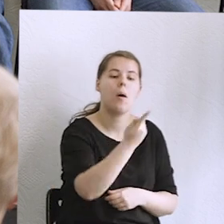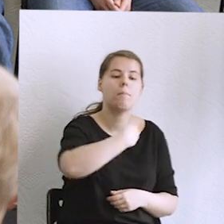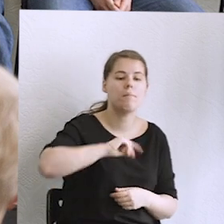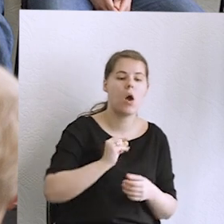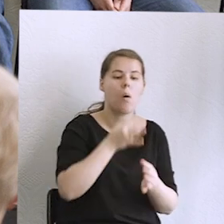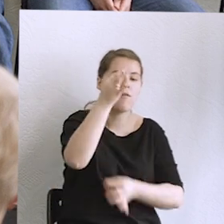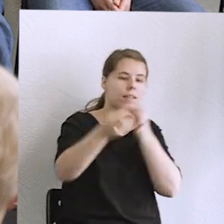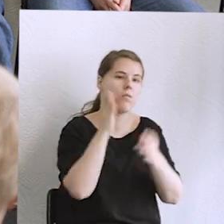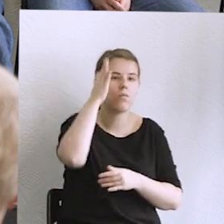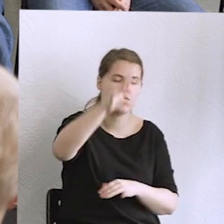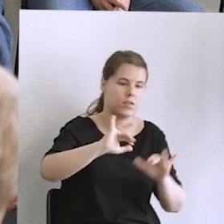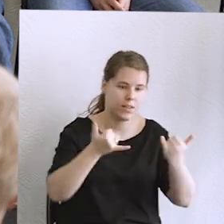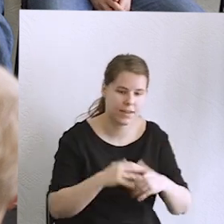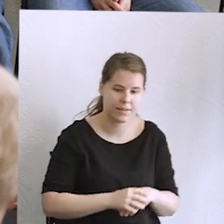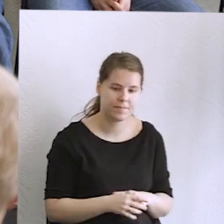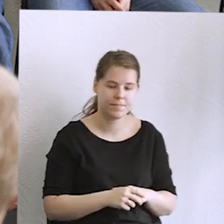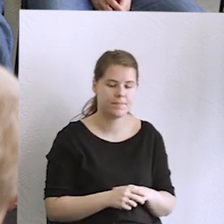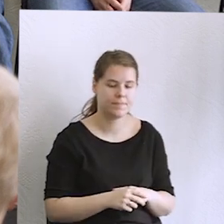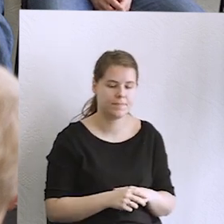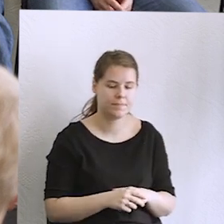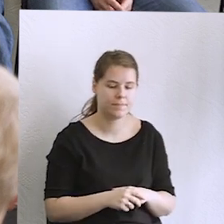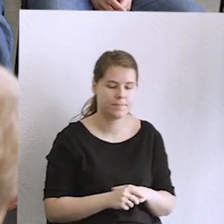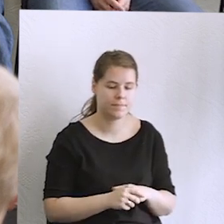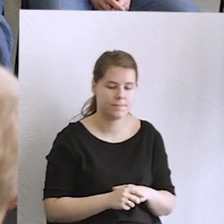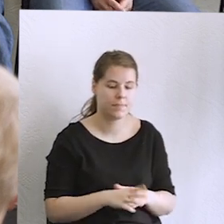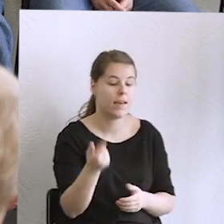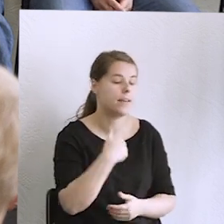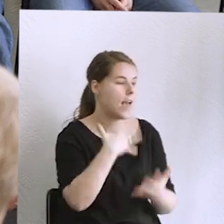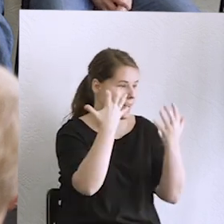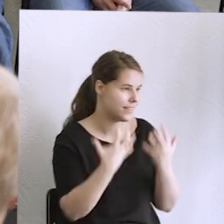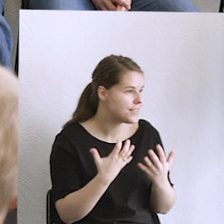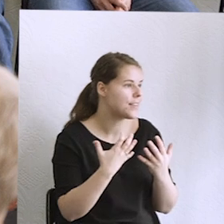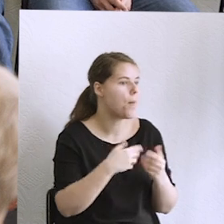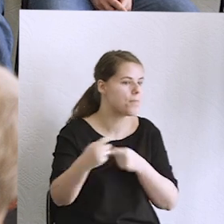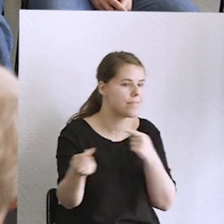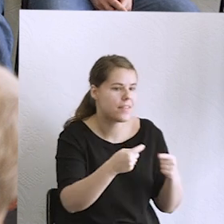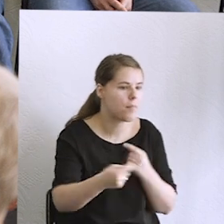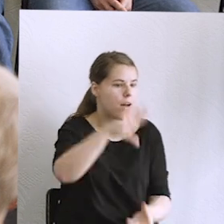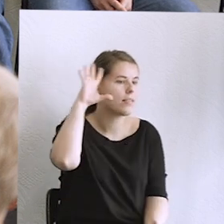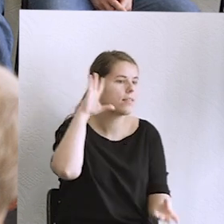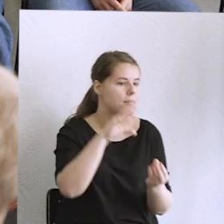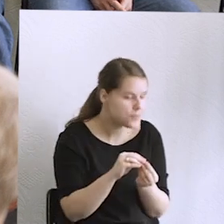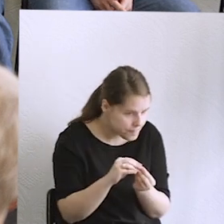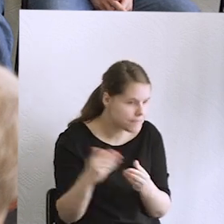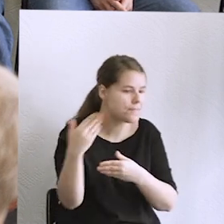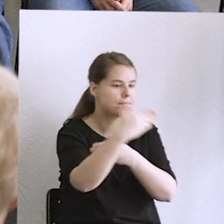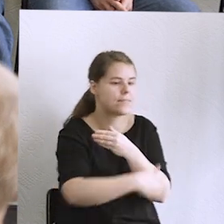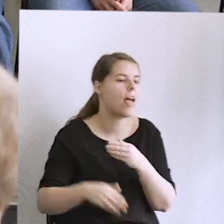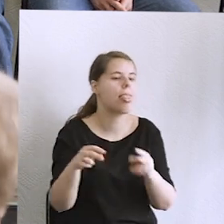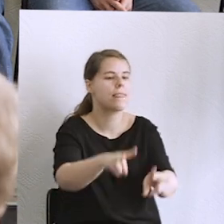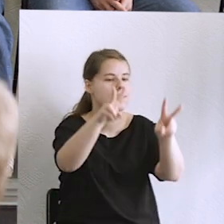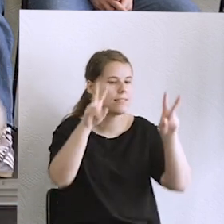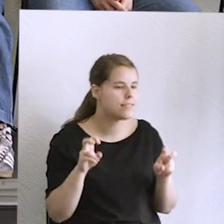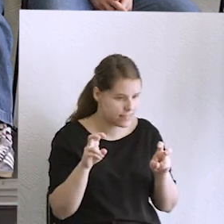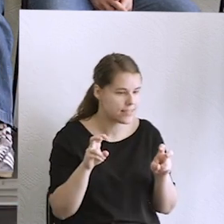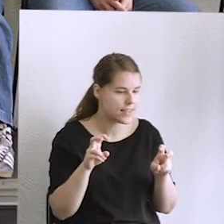Nie umawialiśmy się na tym, ale właśnie chciałbym podsumować cytatem, który jest o